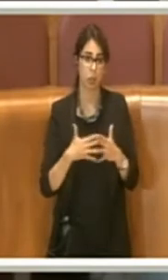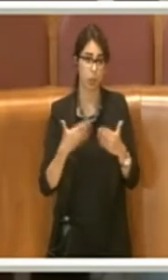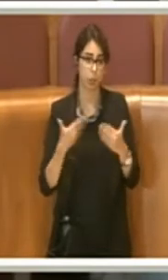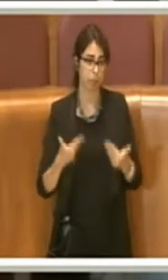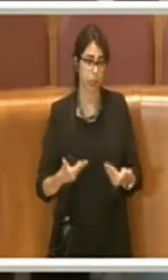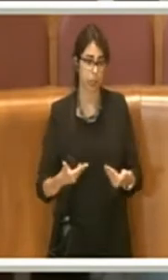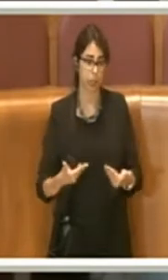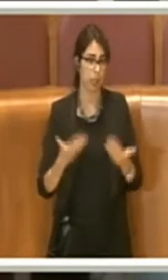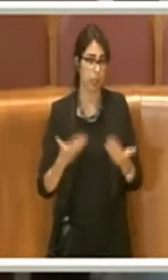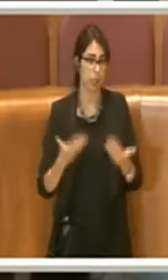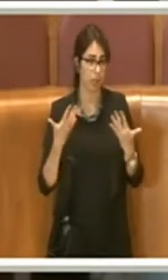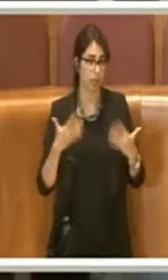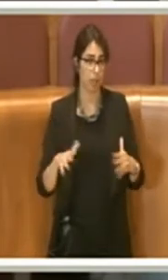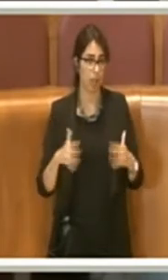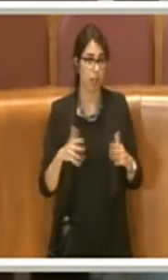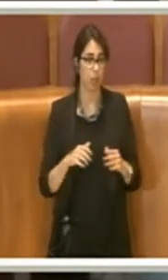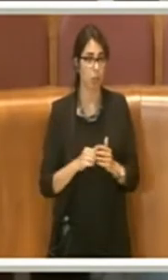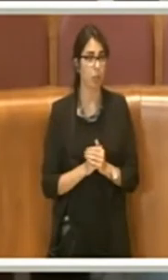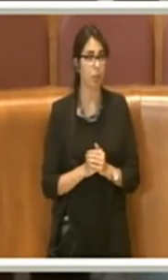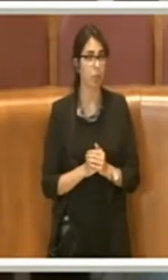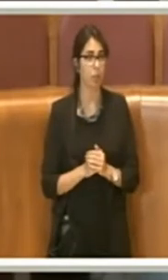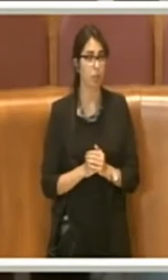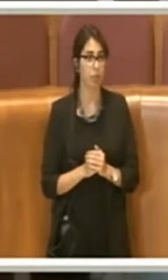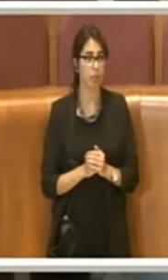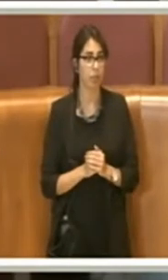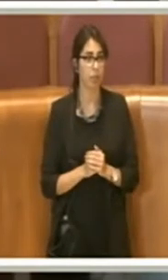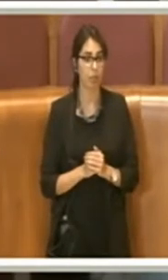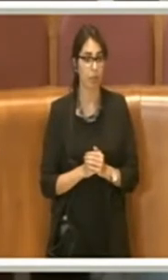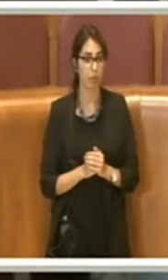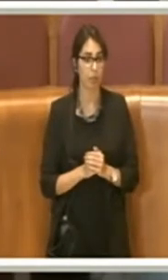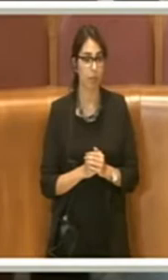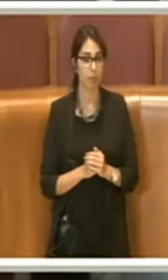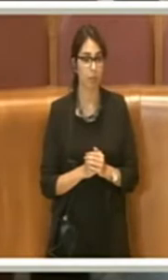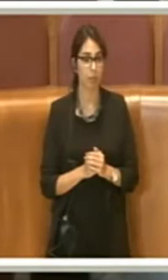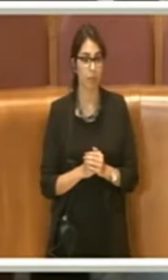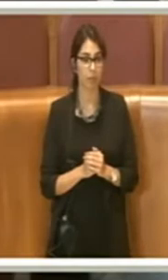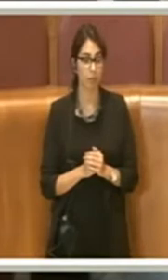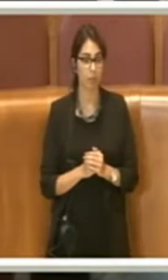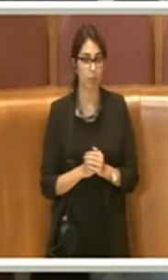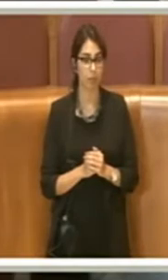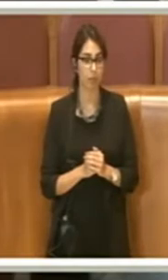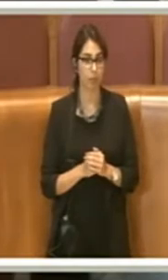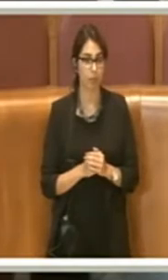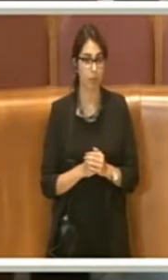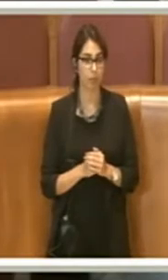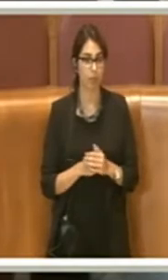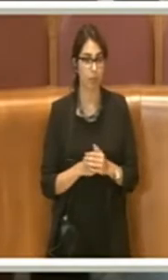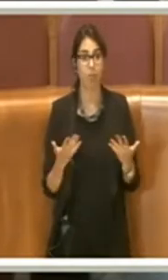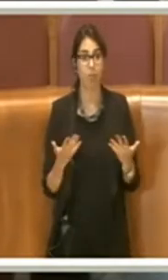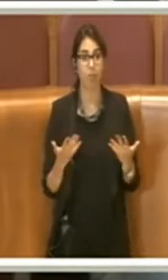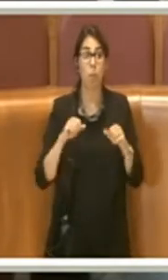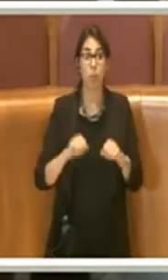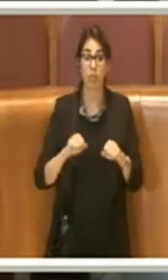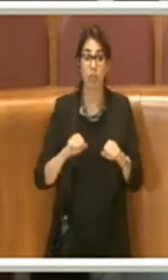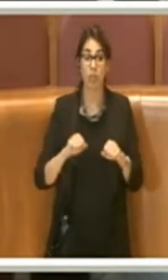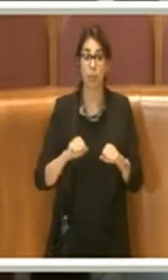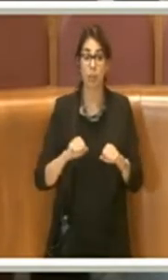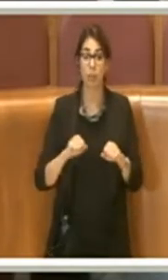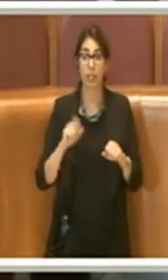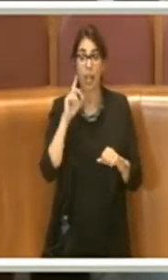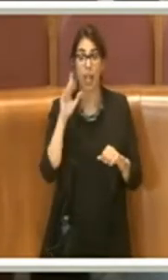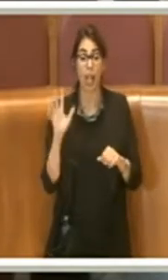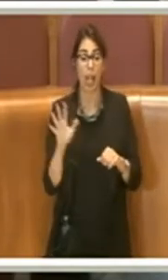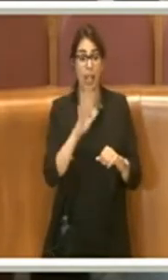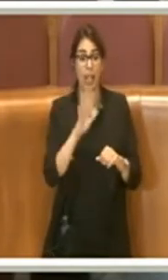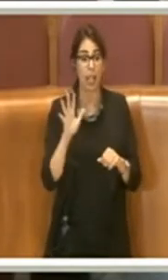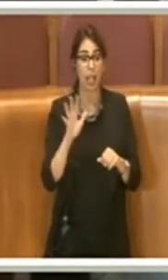Dobbiamo dire che la possibilità, per esempio, di sfruttare